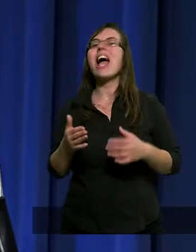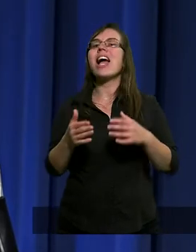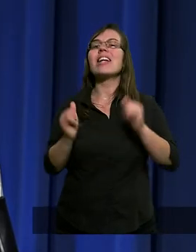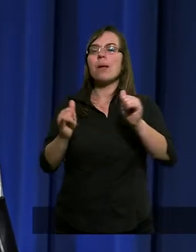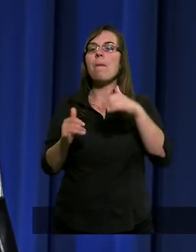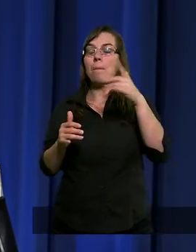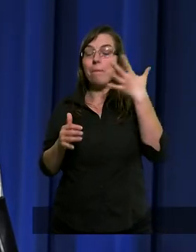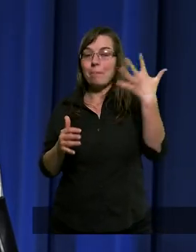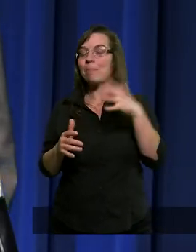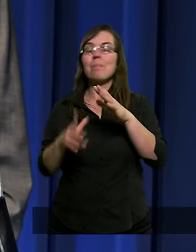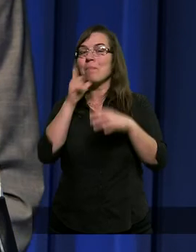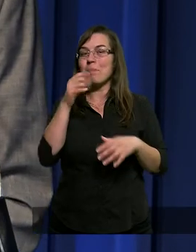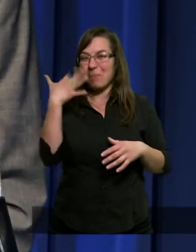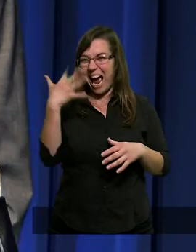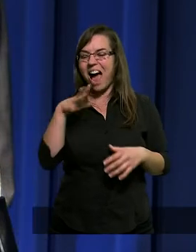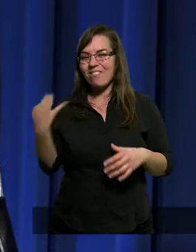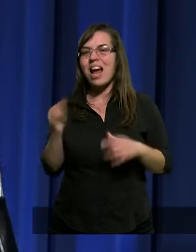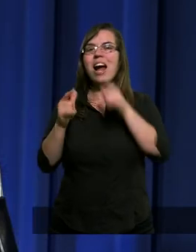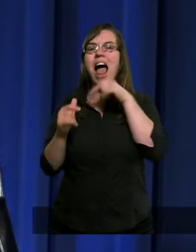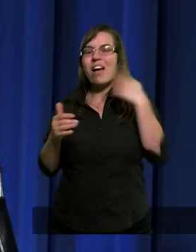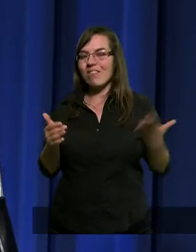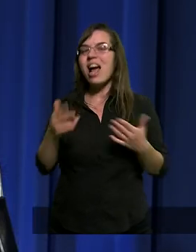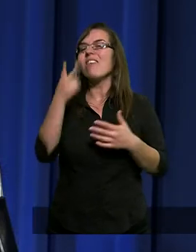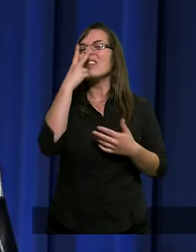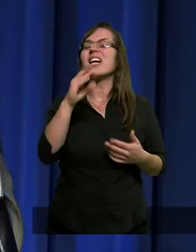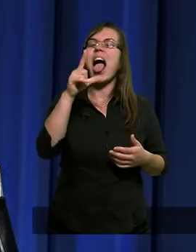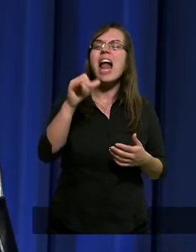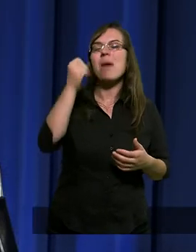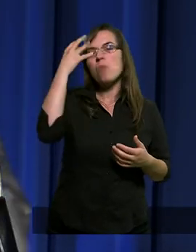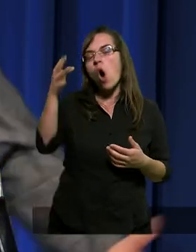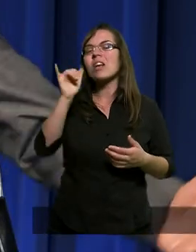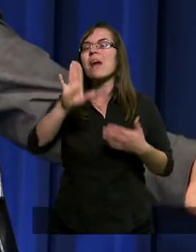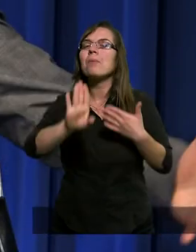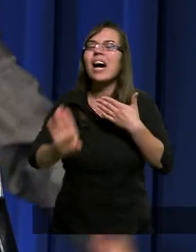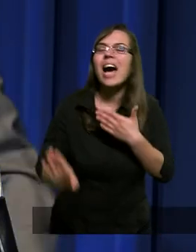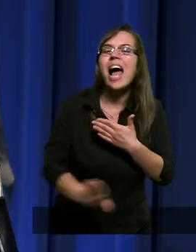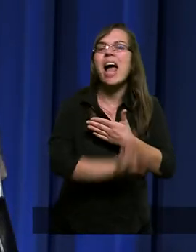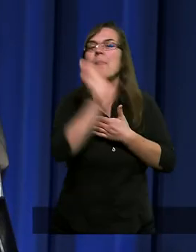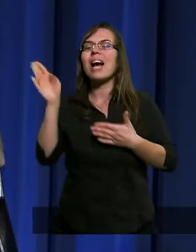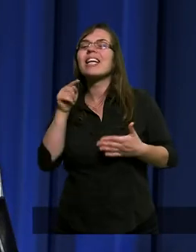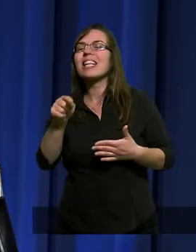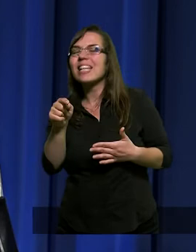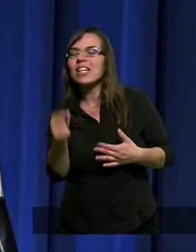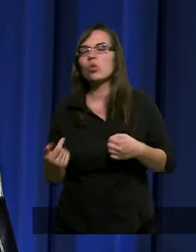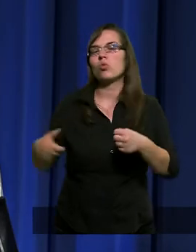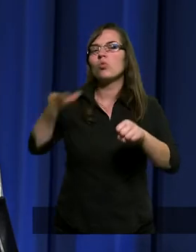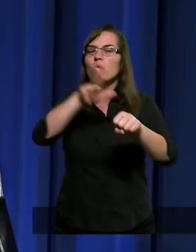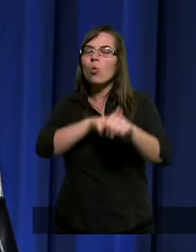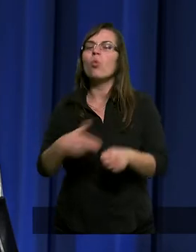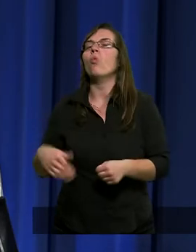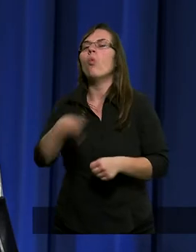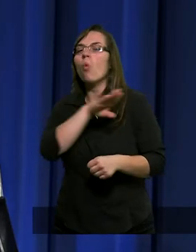stali Mojżesz i Eliasz, jako reprezentanci tych, którzy